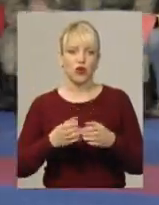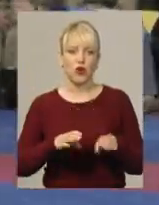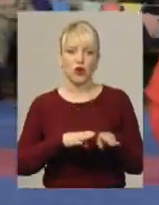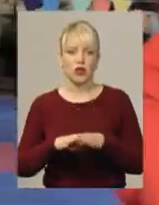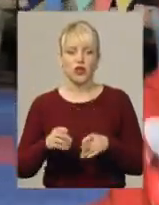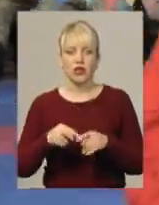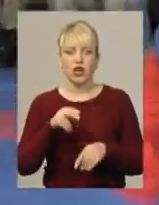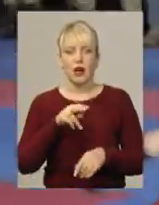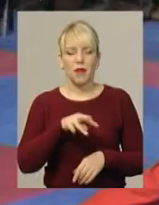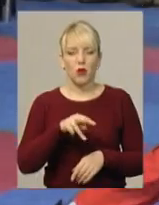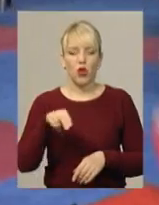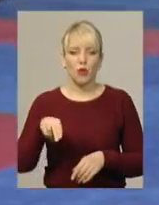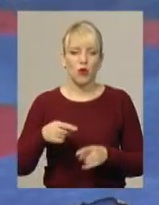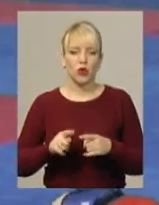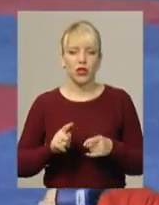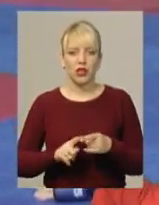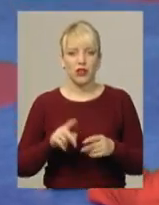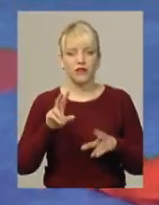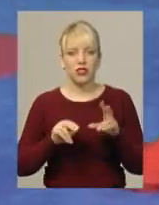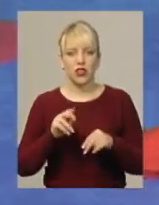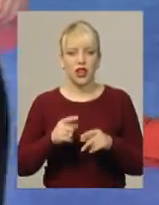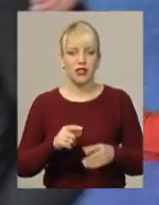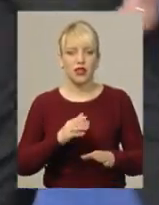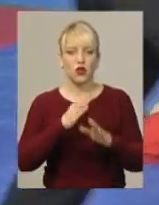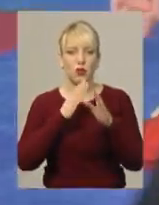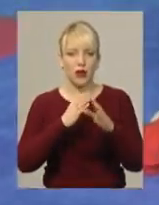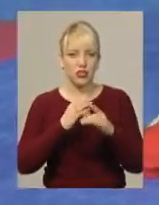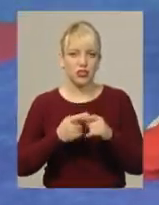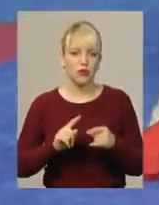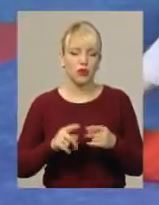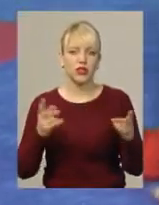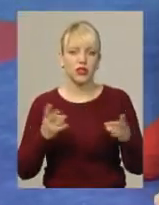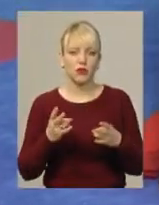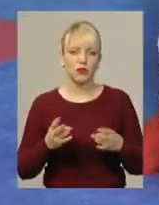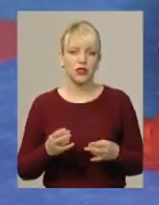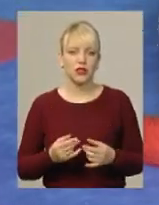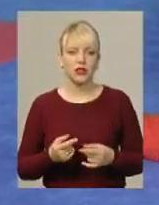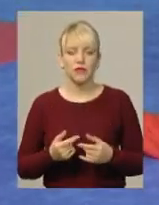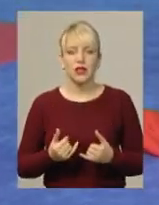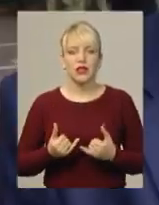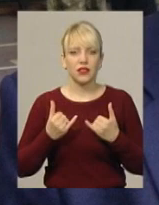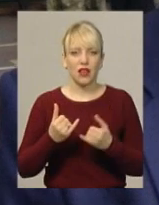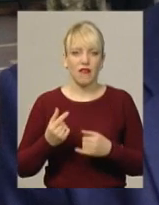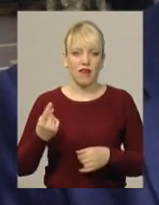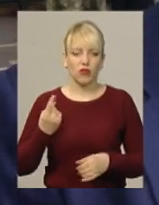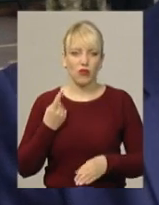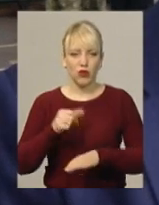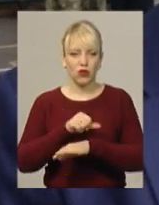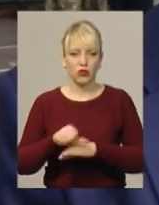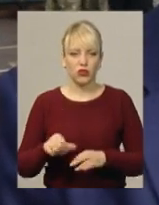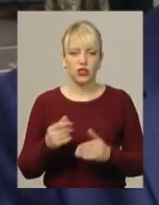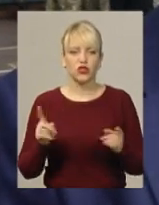голова спортивного комітету Держприкордонслужби України, вважає, рукопашні та універсальні бої необхідні для підготовки вортових кордонів. Для того, щоб